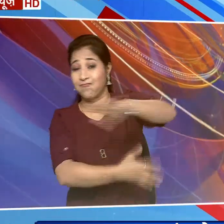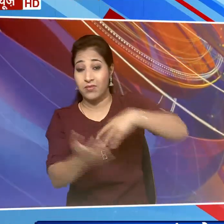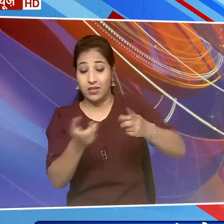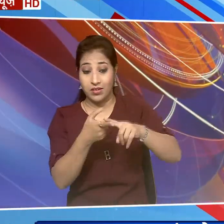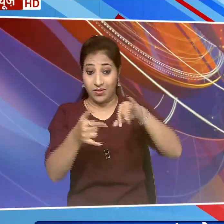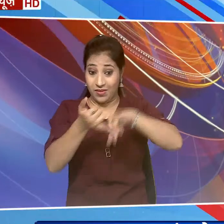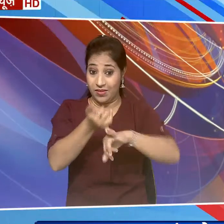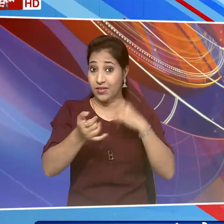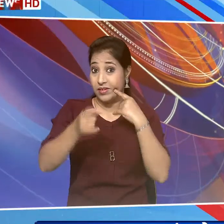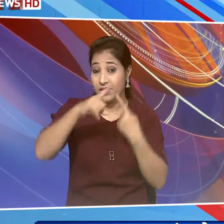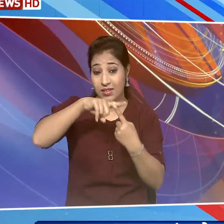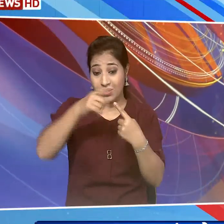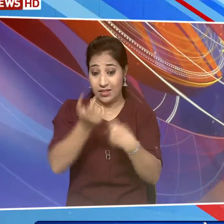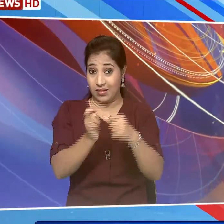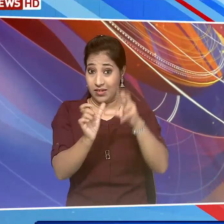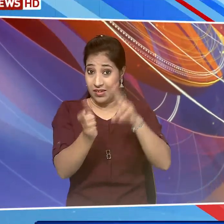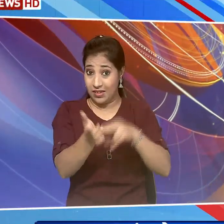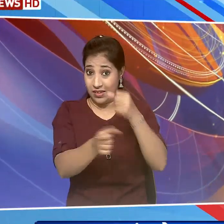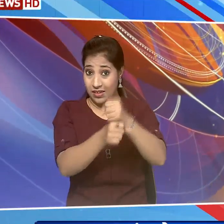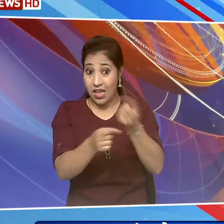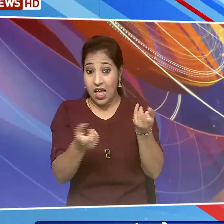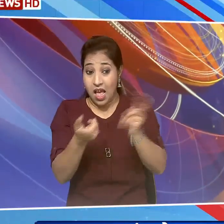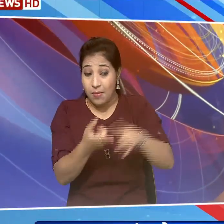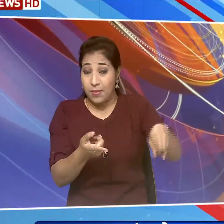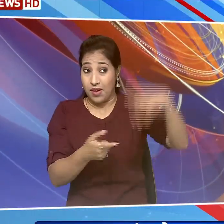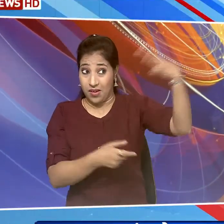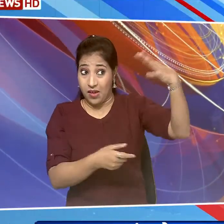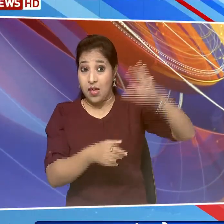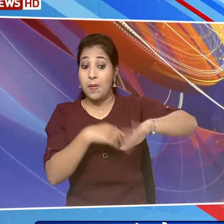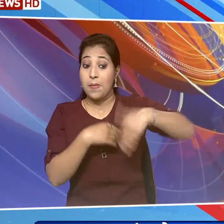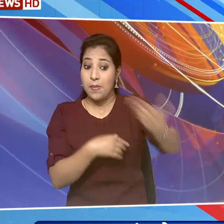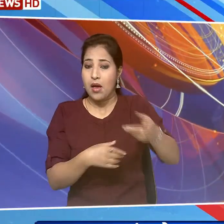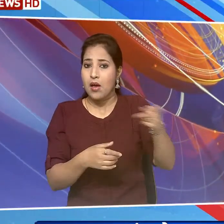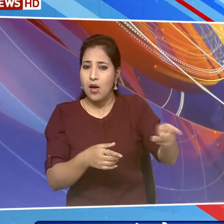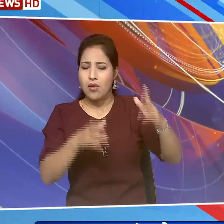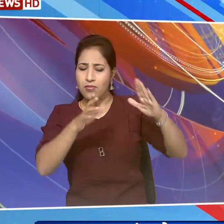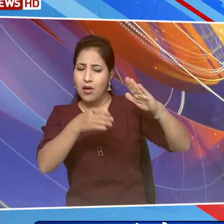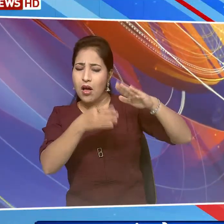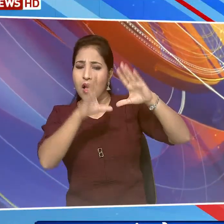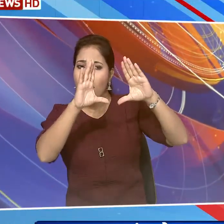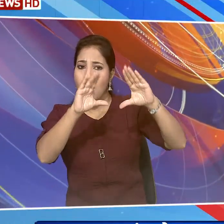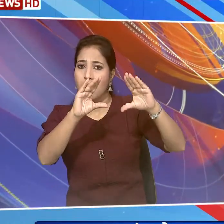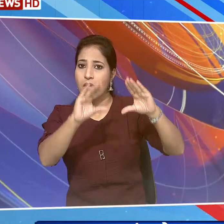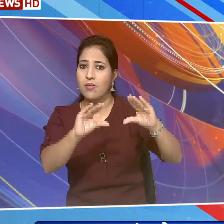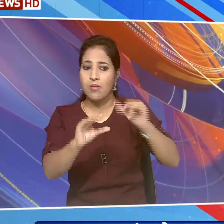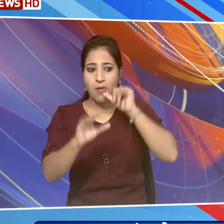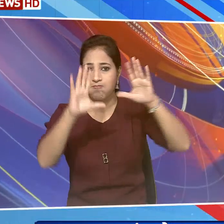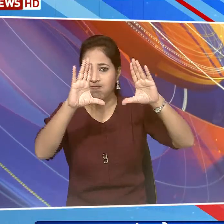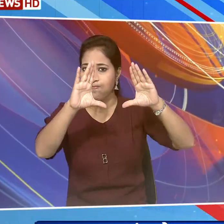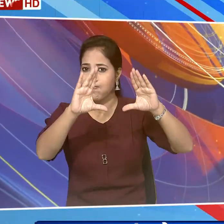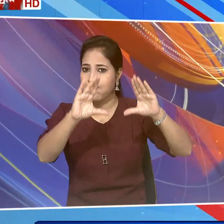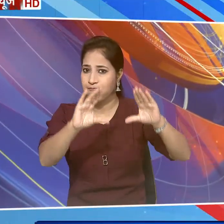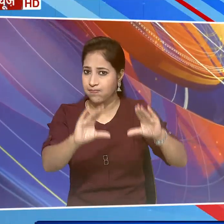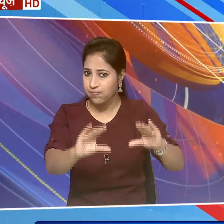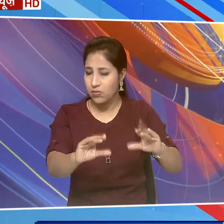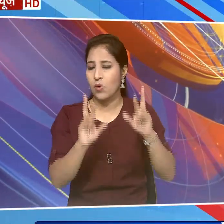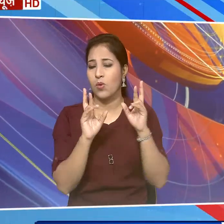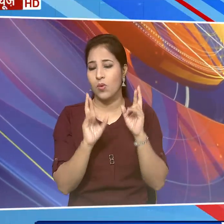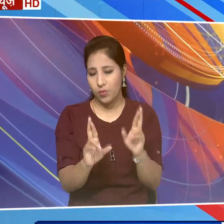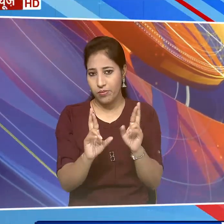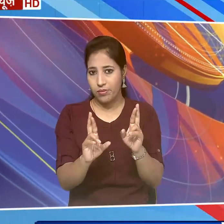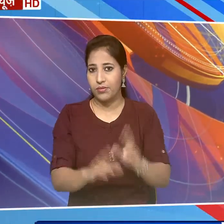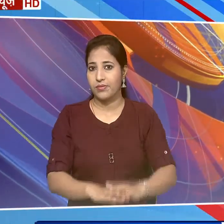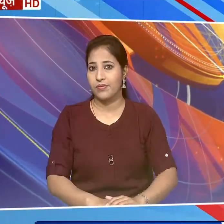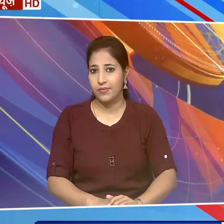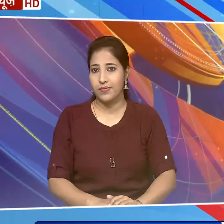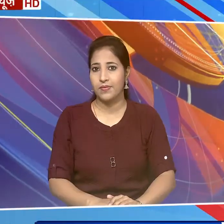सित्रांग के आज दोपहर बाद निम्न दबाव के क्षित्र में तबदील होकर कमजोर पढ़ने की संभावना